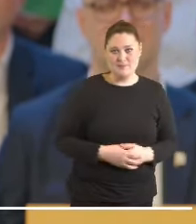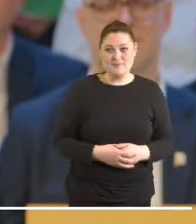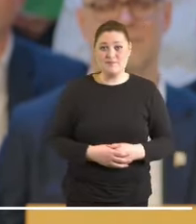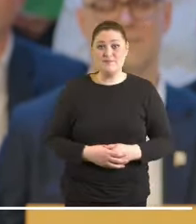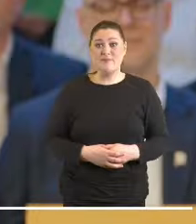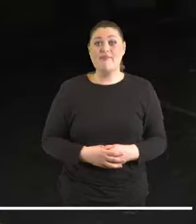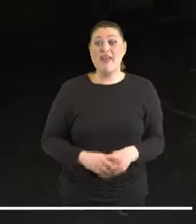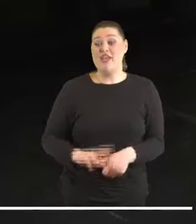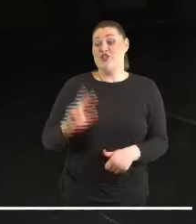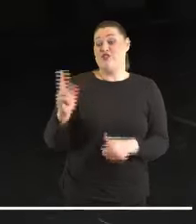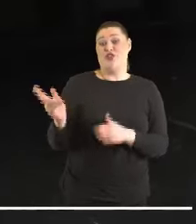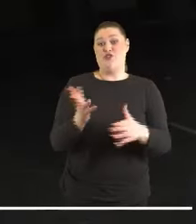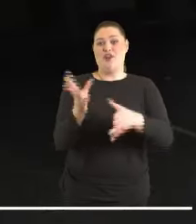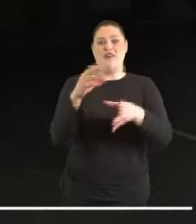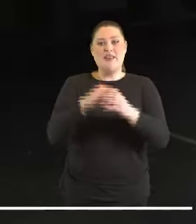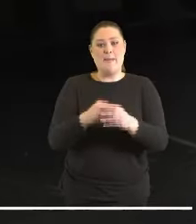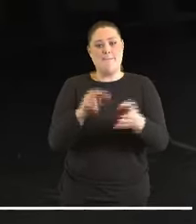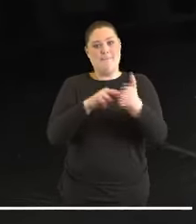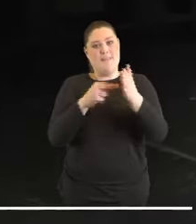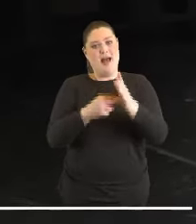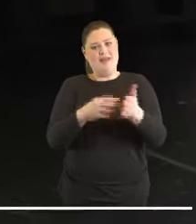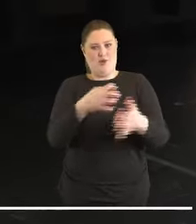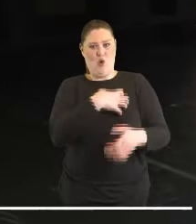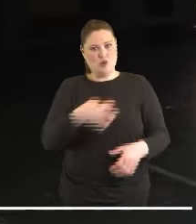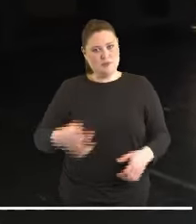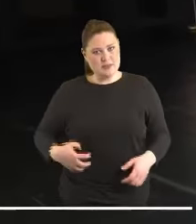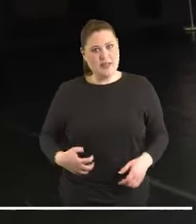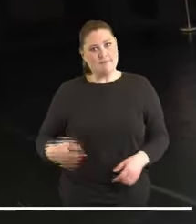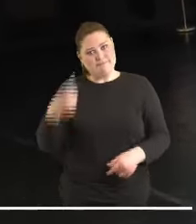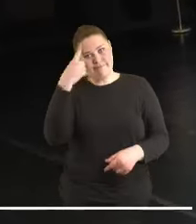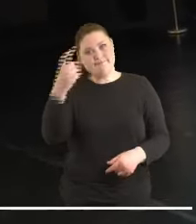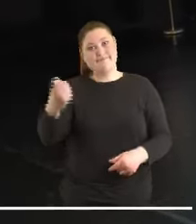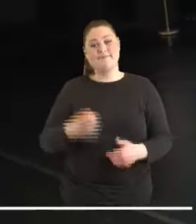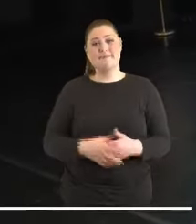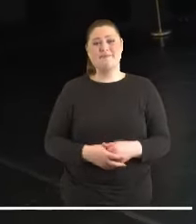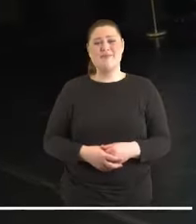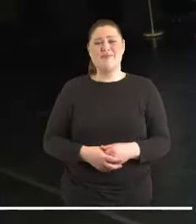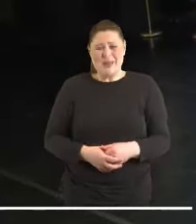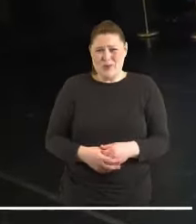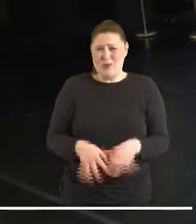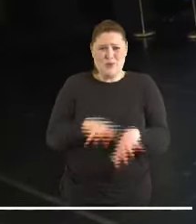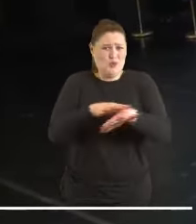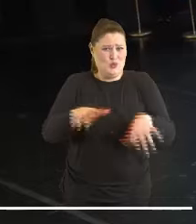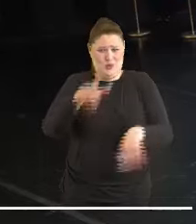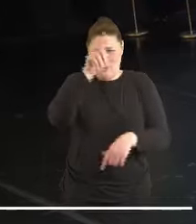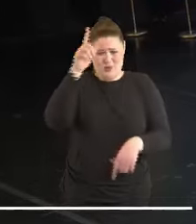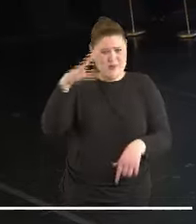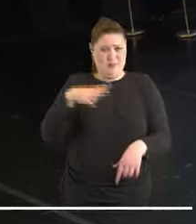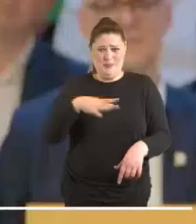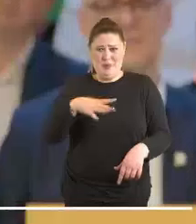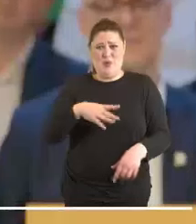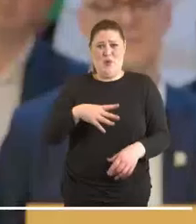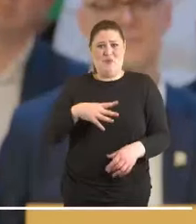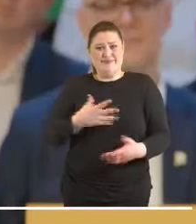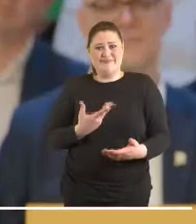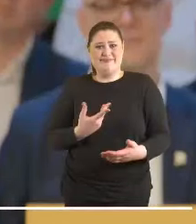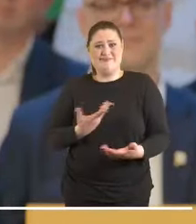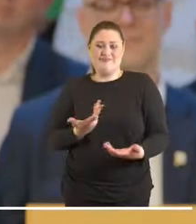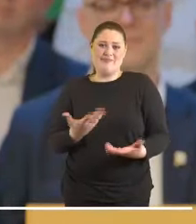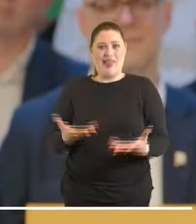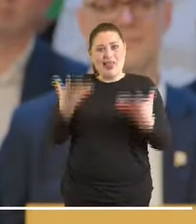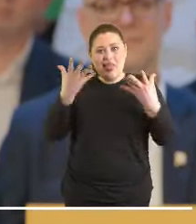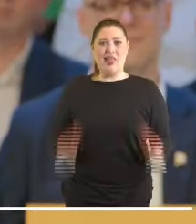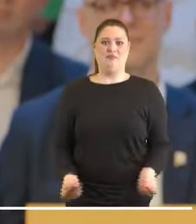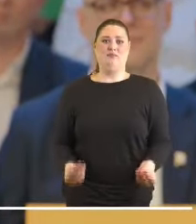o której mówiłem, bo wielu z nas doświadczyło i poranienia, jakie przyniósł im realny socjalizm przez kilkadziesiąt lat w